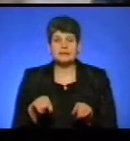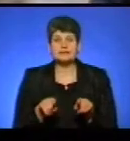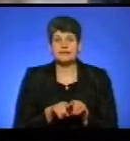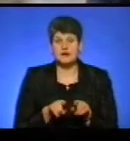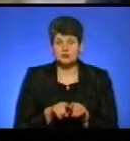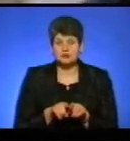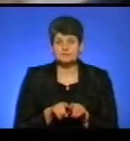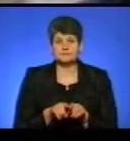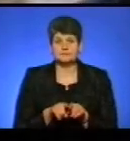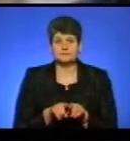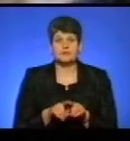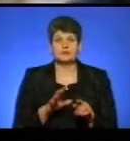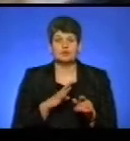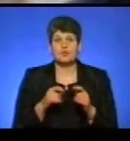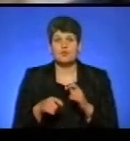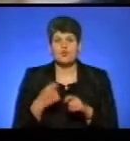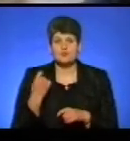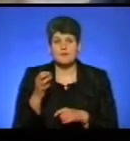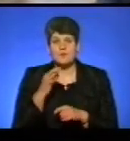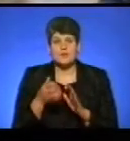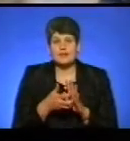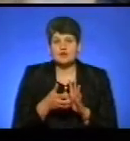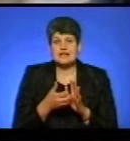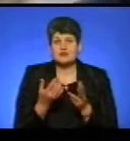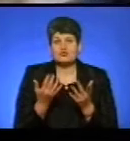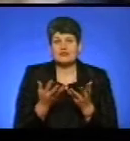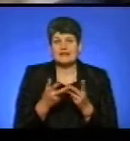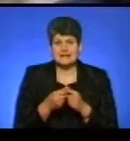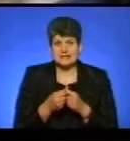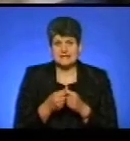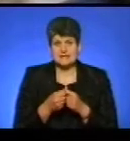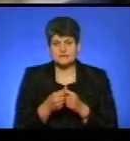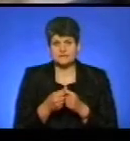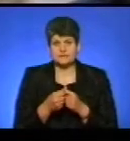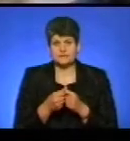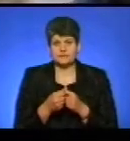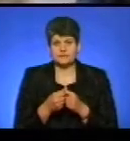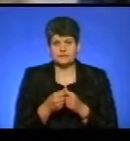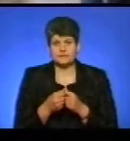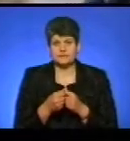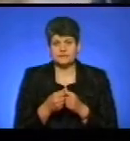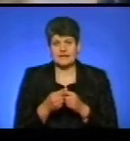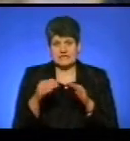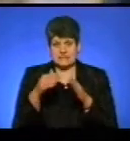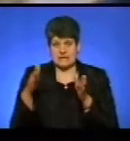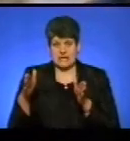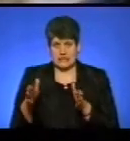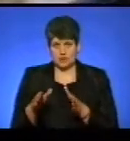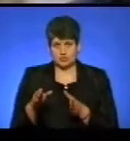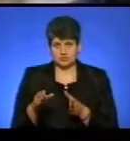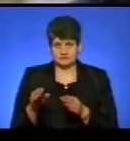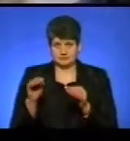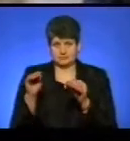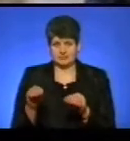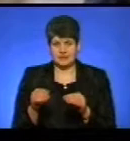порушення про недостатню кількість стаціонарних виборчих скриньок, як це передбачено